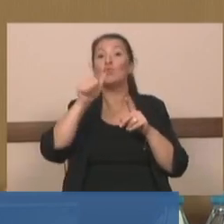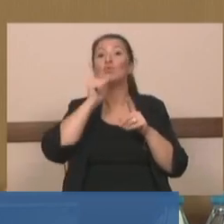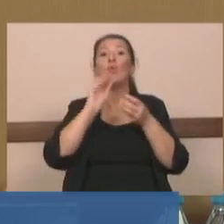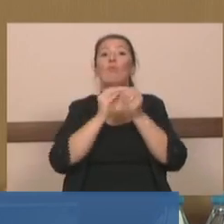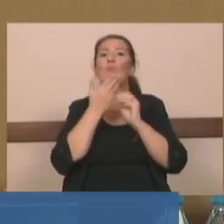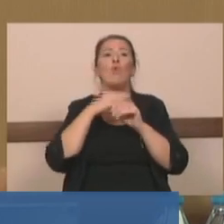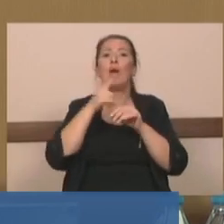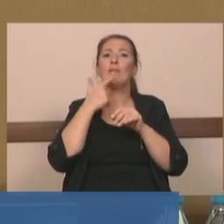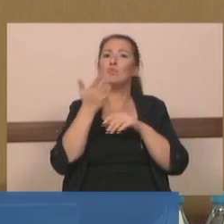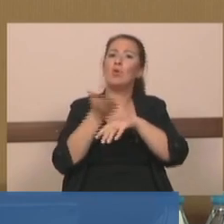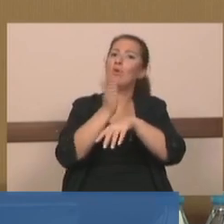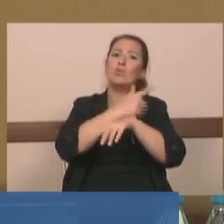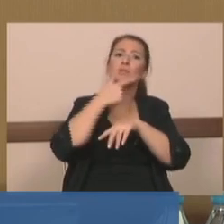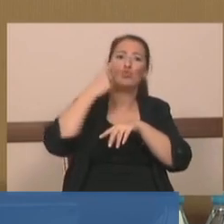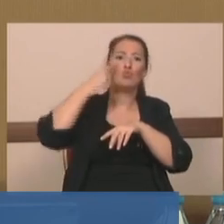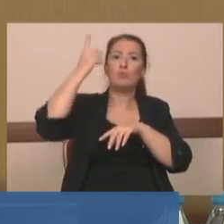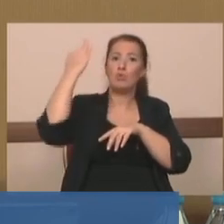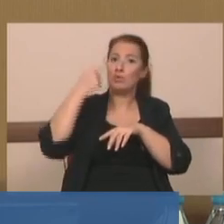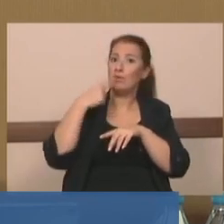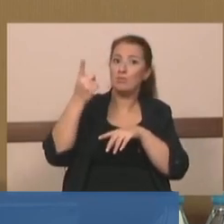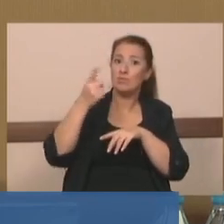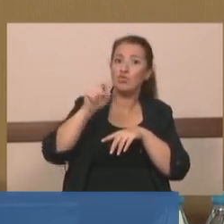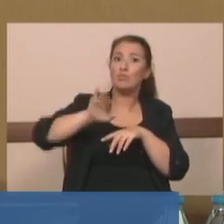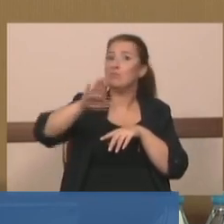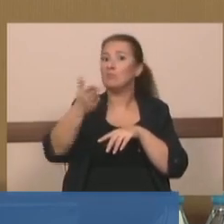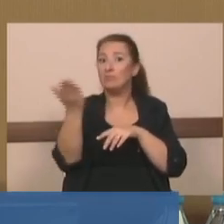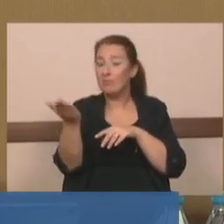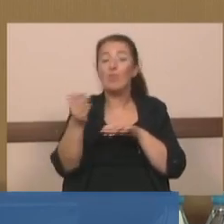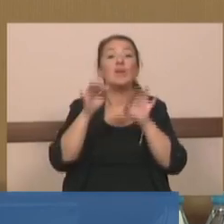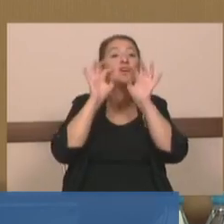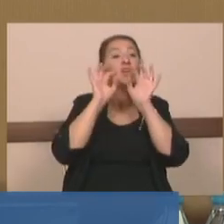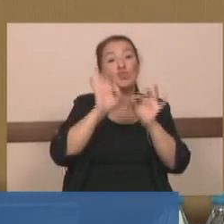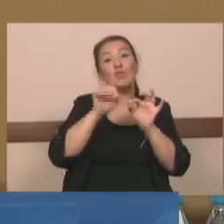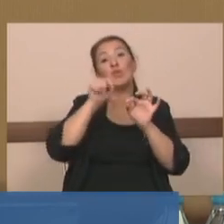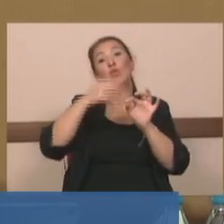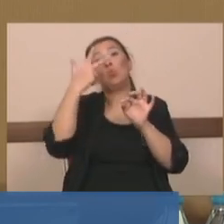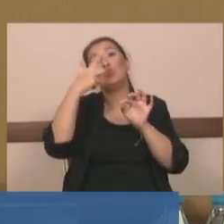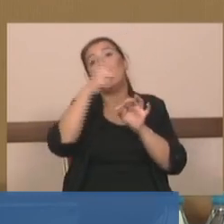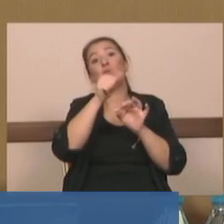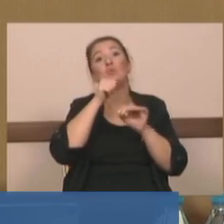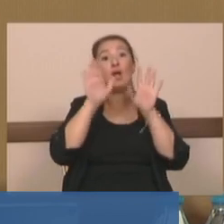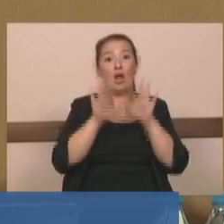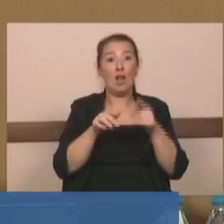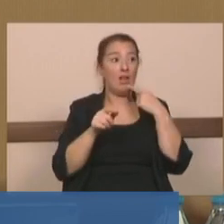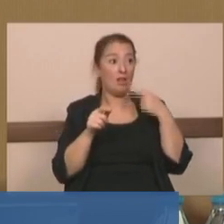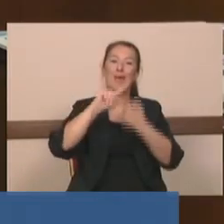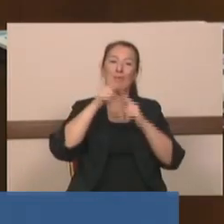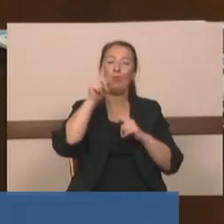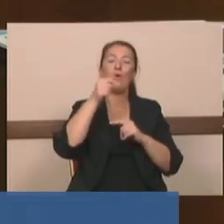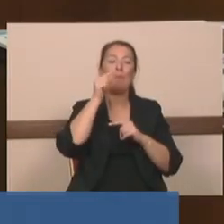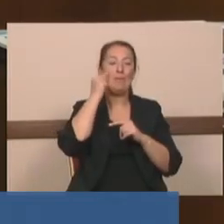Cumhurbaşkanı'ydı. Siz eğer kalkıp bana üç ay İstanbul'un üç ay suyu kaldı derseniz bu olmaz.